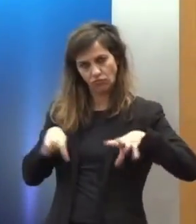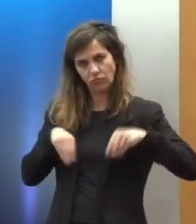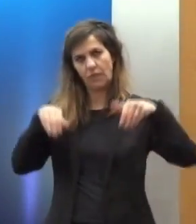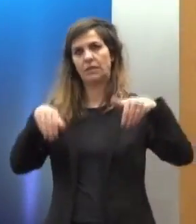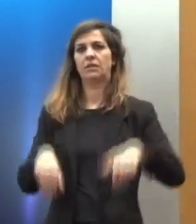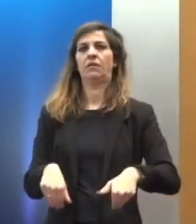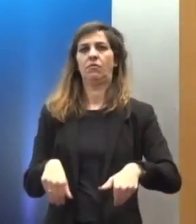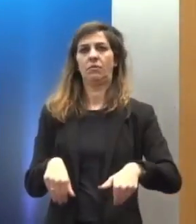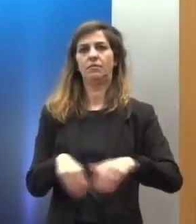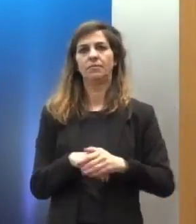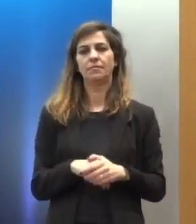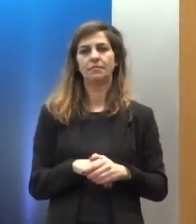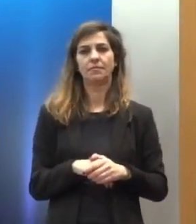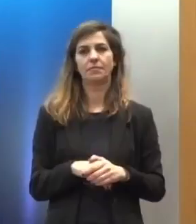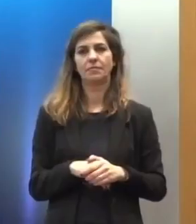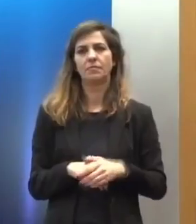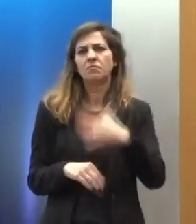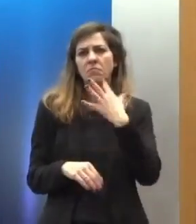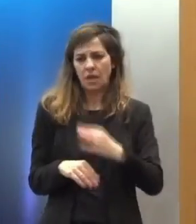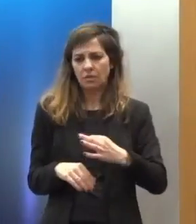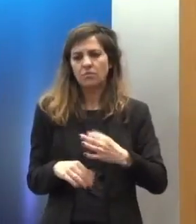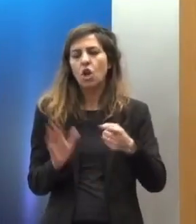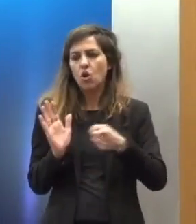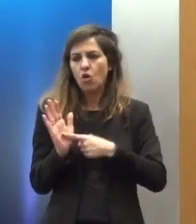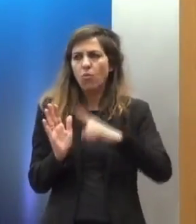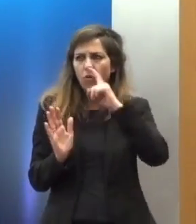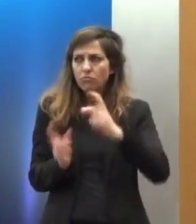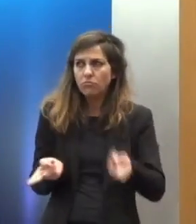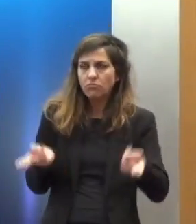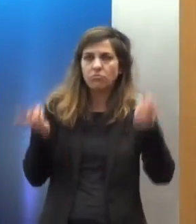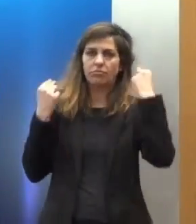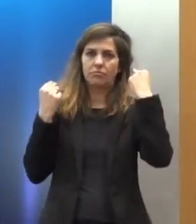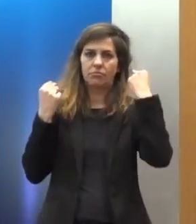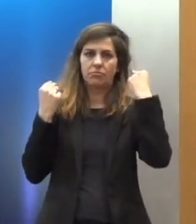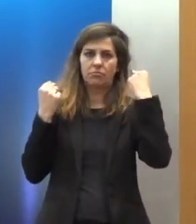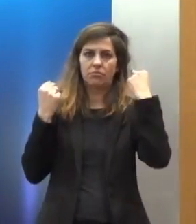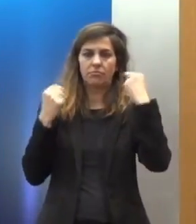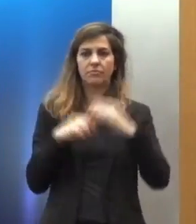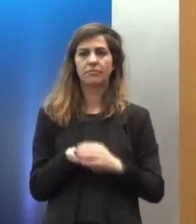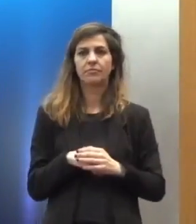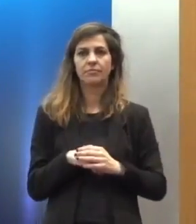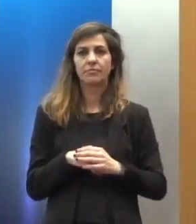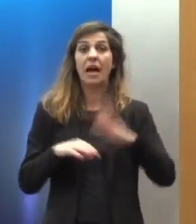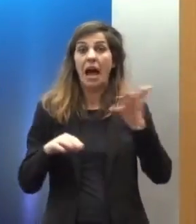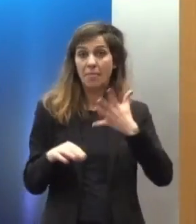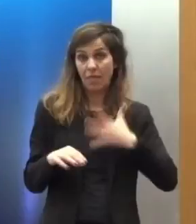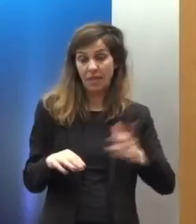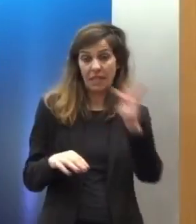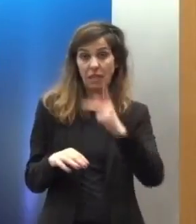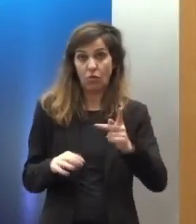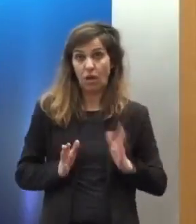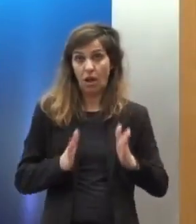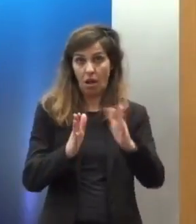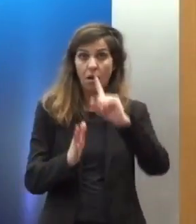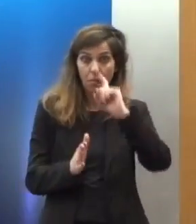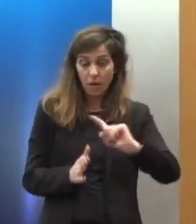επιβολής των αναγκαίων όρων και των προϋποθέσεων για να προχωρήσει μια κοινωνία.